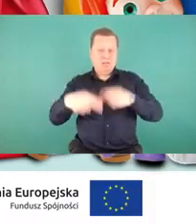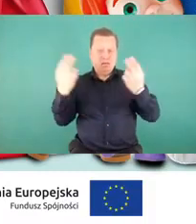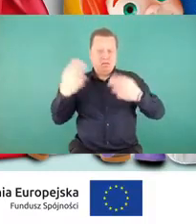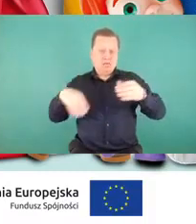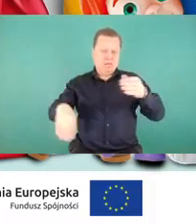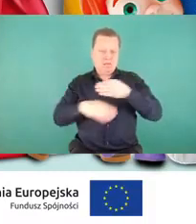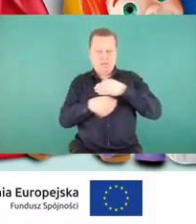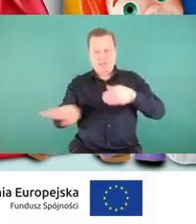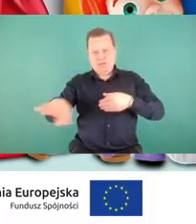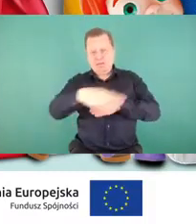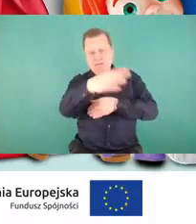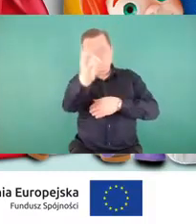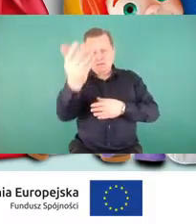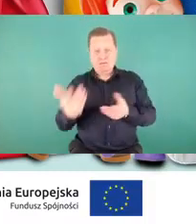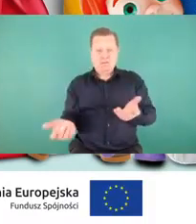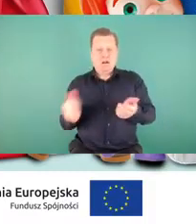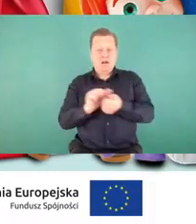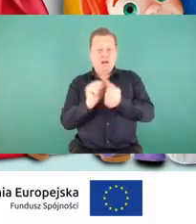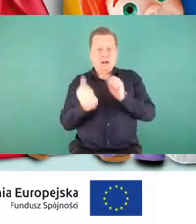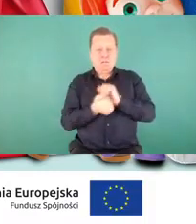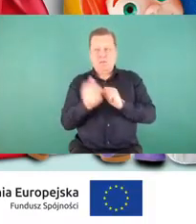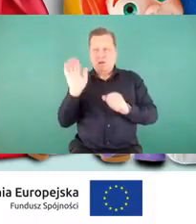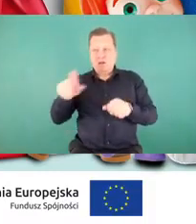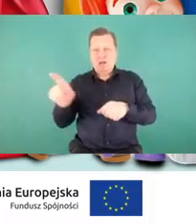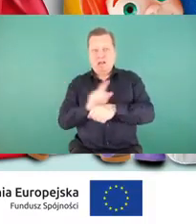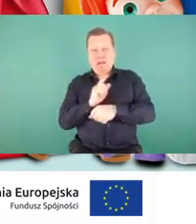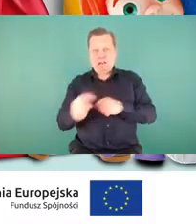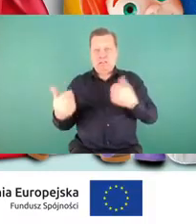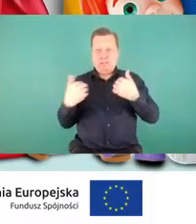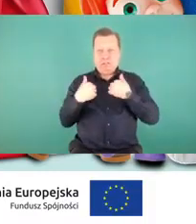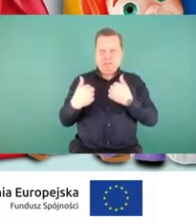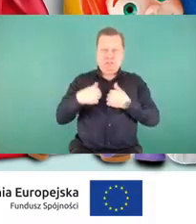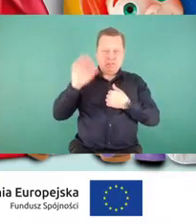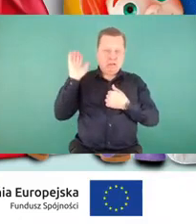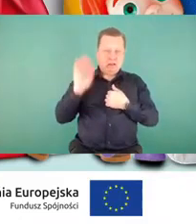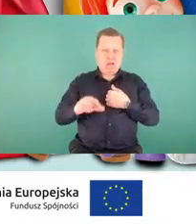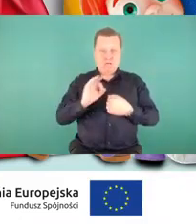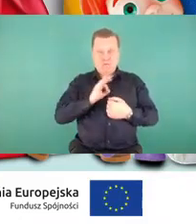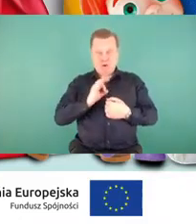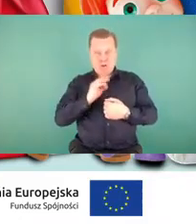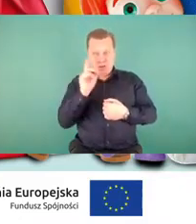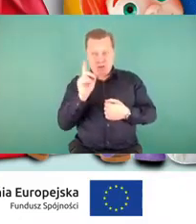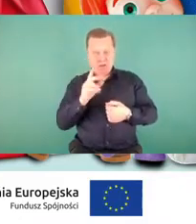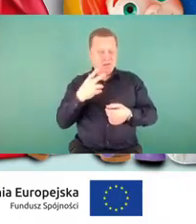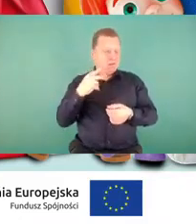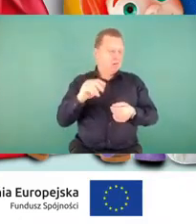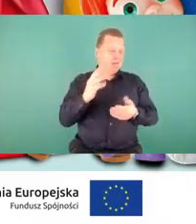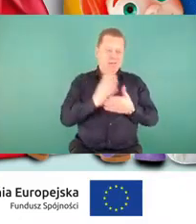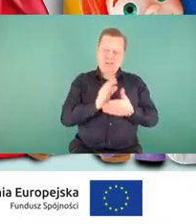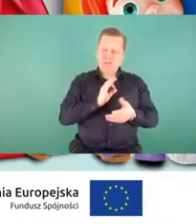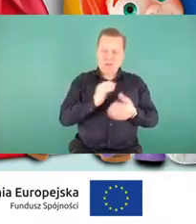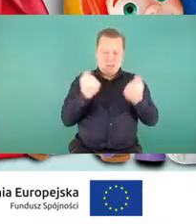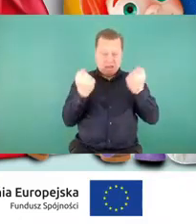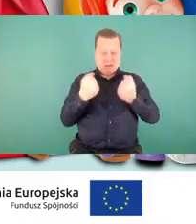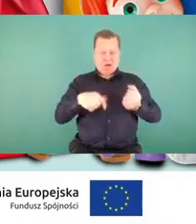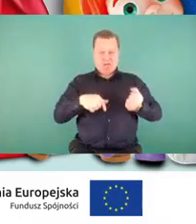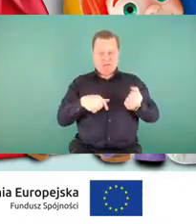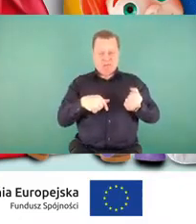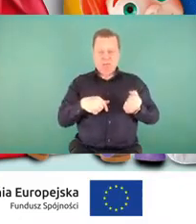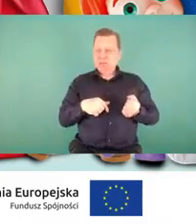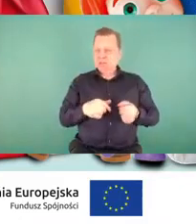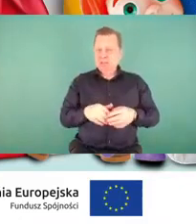półzapór, chociażby ryzykowaniem życia i zdrowia, nie tylko swoim, bo pamiętajmy, że nie tylko sami kierujący pojazdami